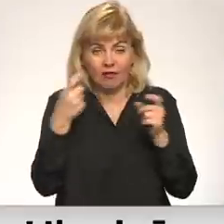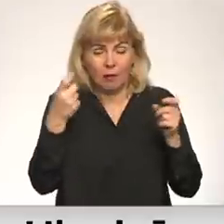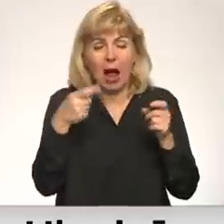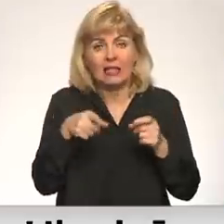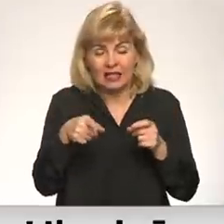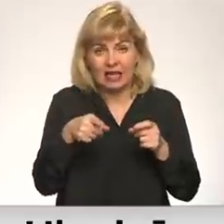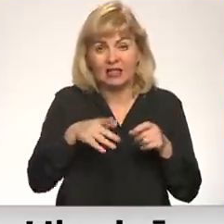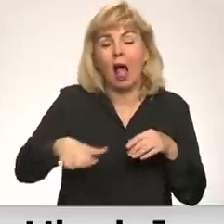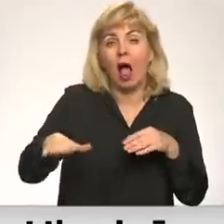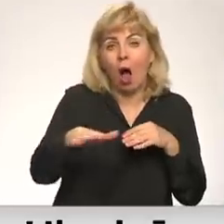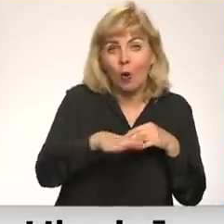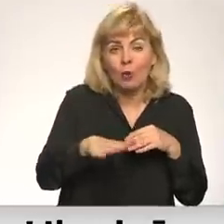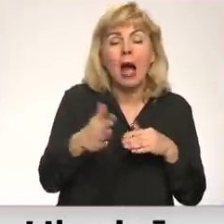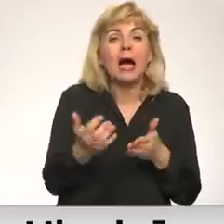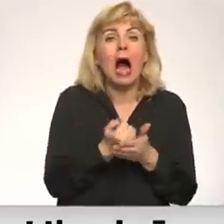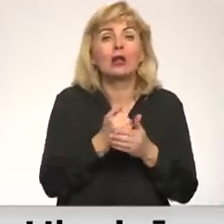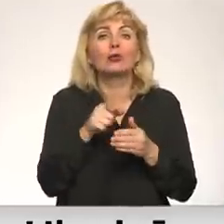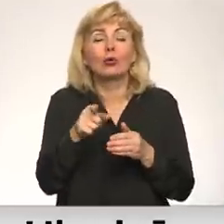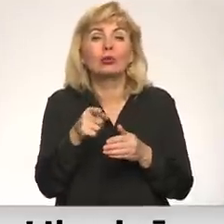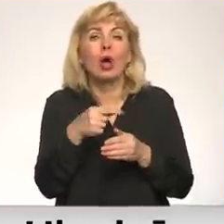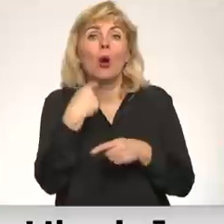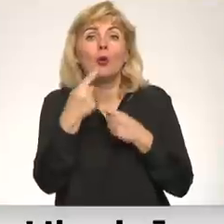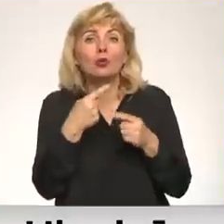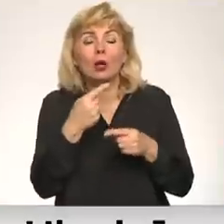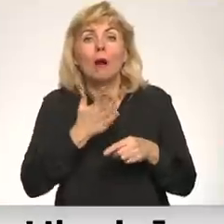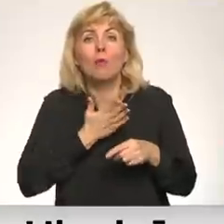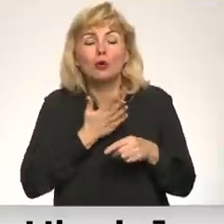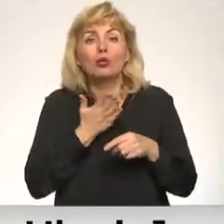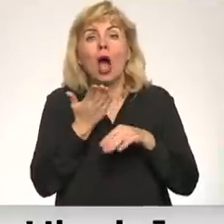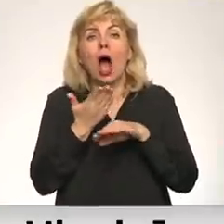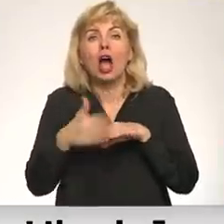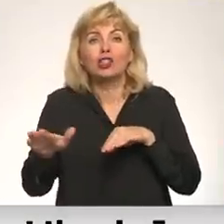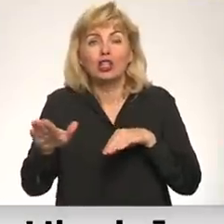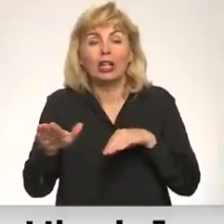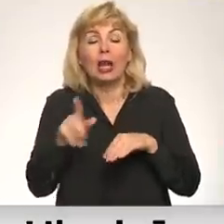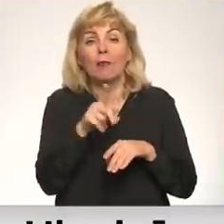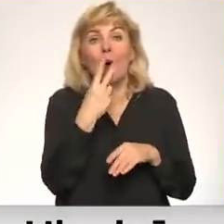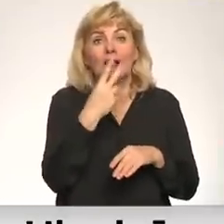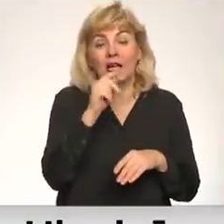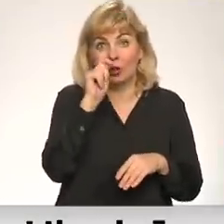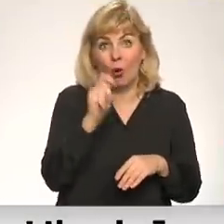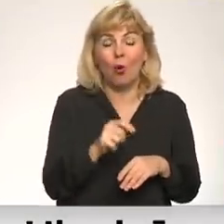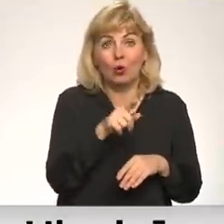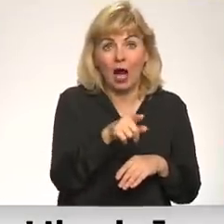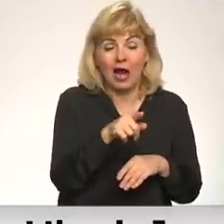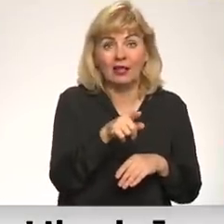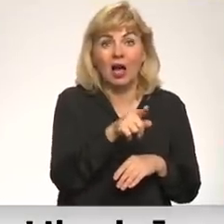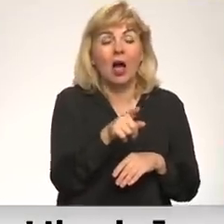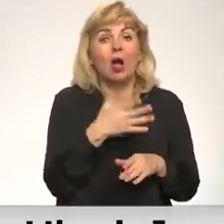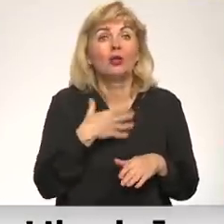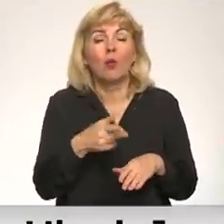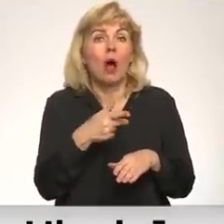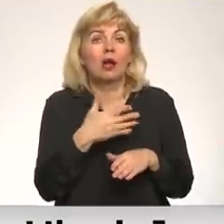telpā, bet ir jāatrot veids, kā uzrunāt ar mūsu narratīviem. Jo faktiski tas, ko mēs redzam rukainā, pirmkārt ir ārkārtīgs